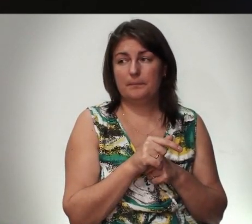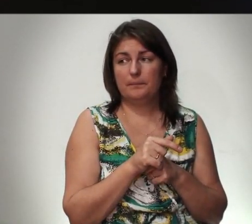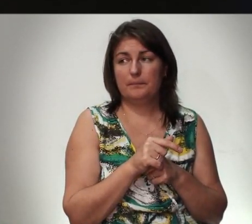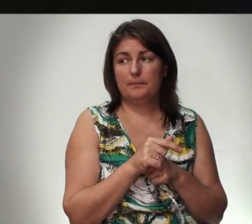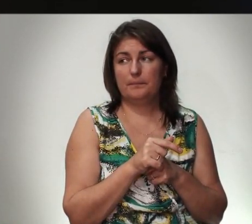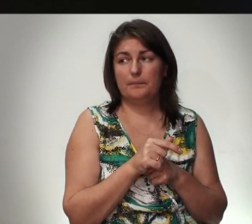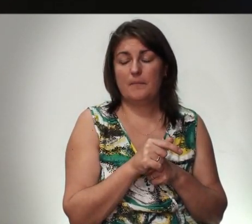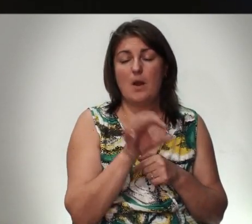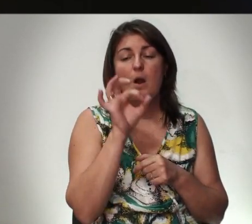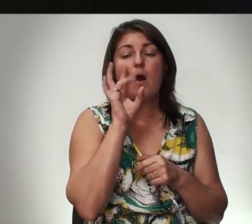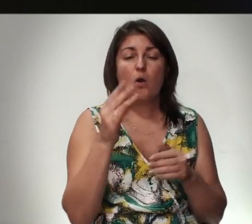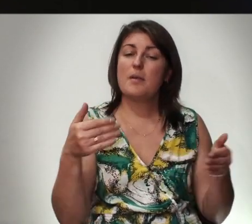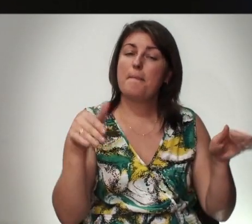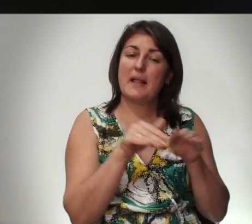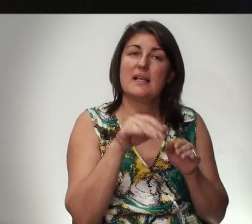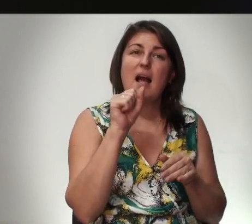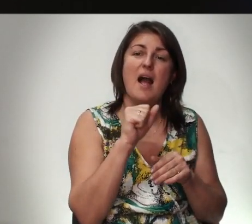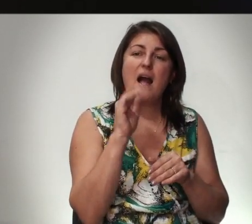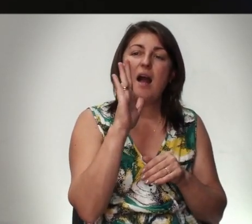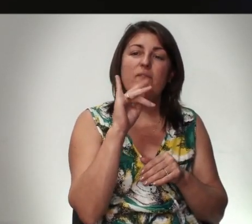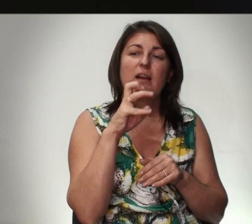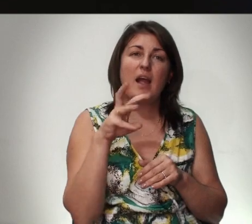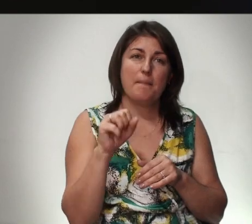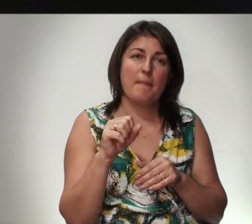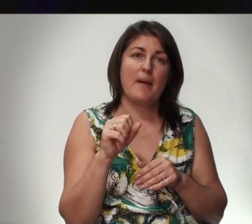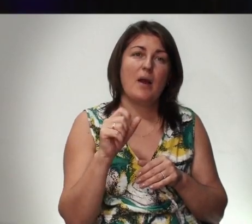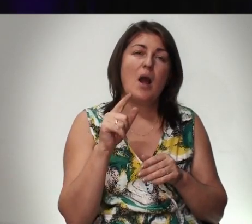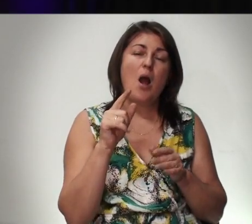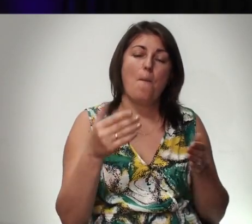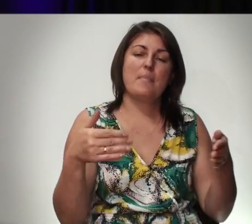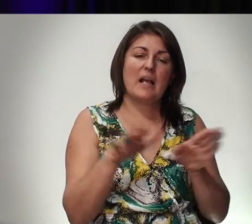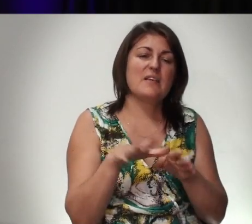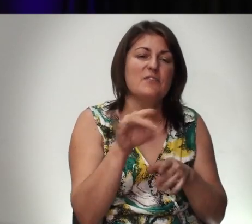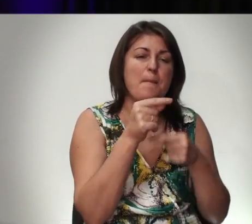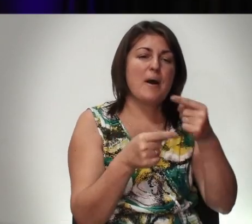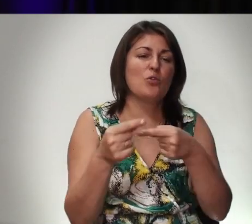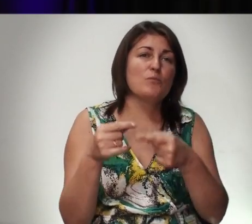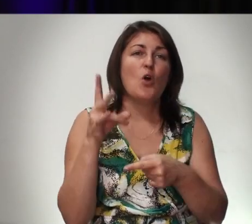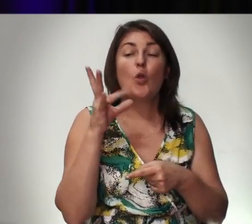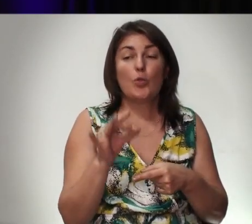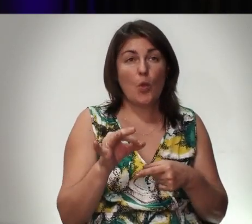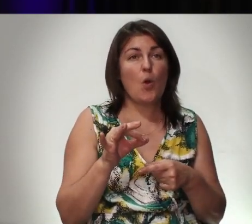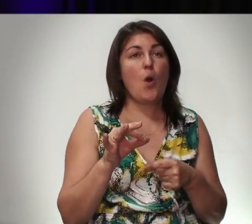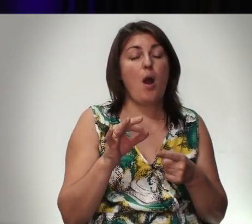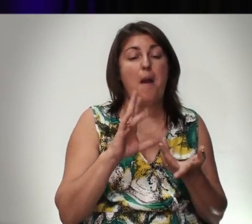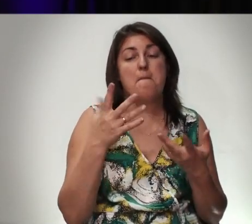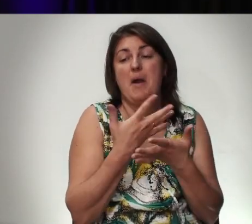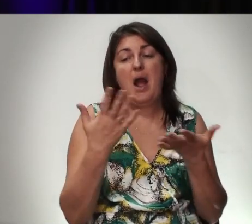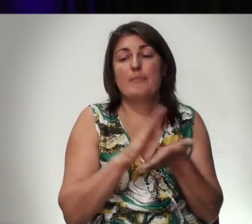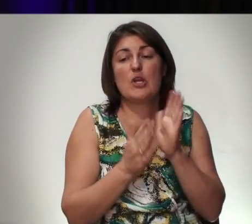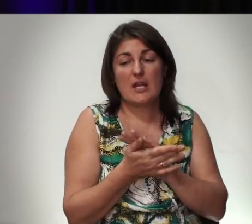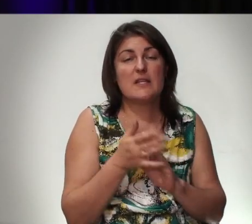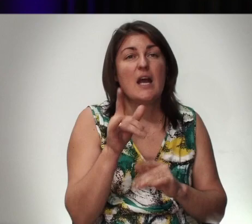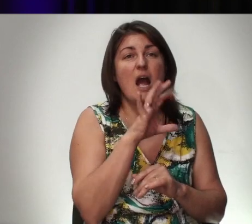Он благословил Авраама Благословил его потомством Но по стечению обстоятельства